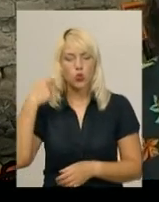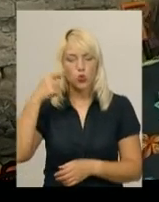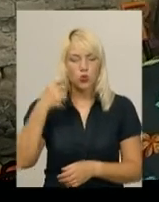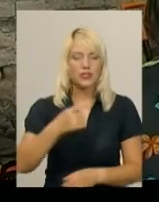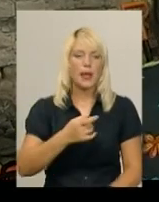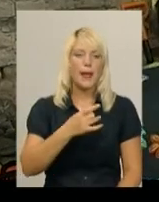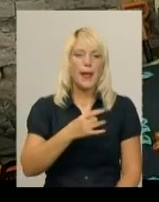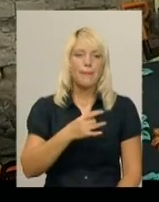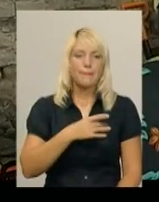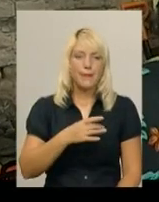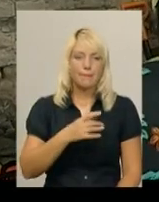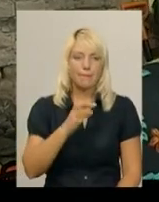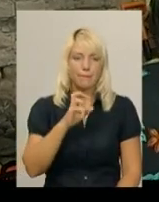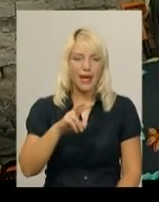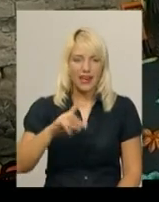Також є українці.